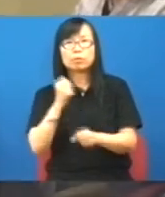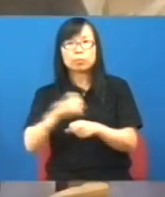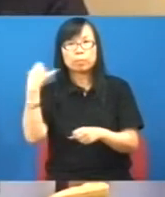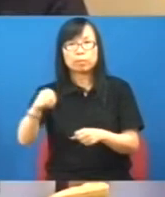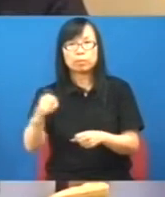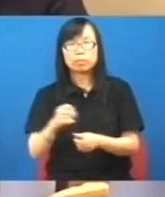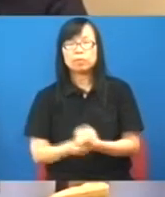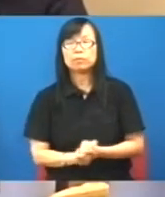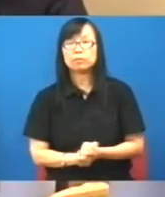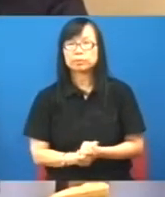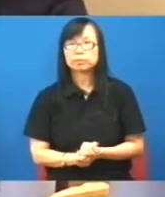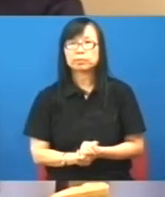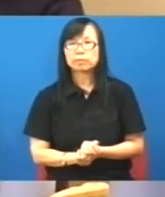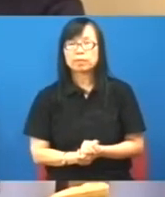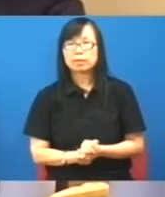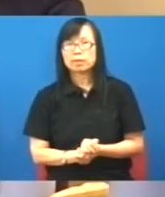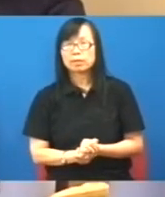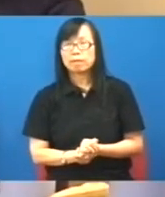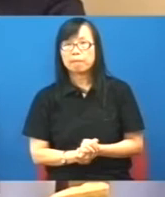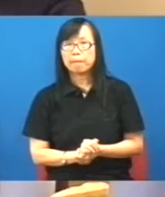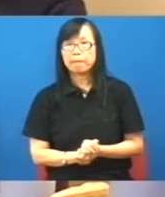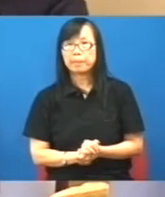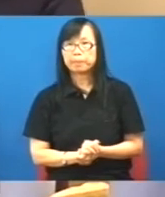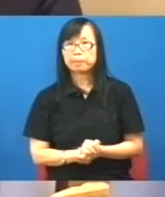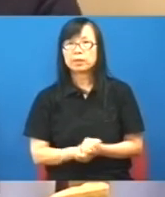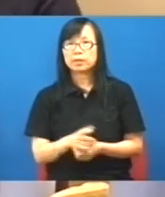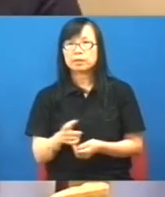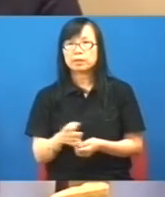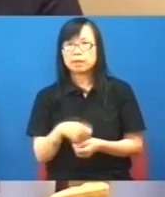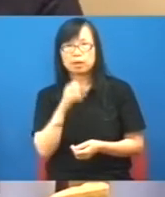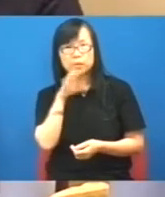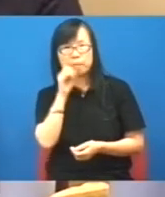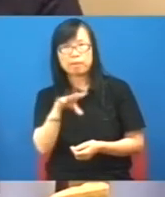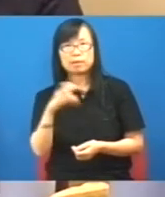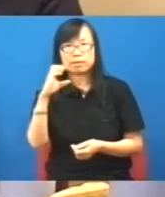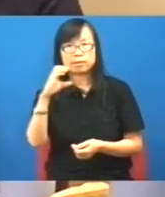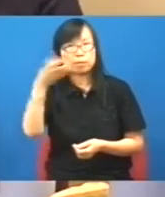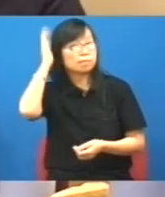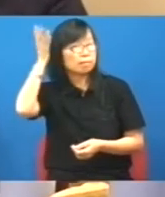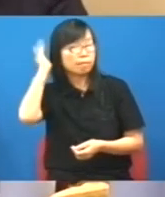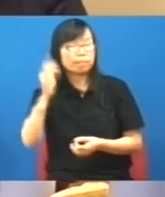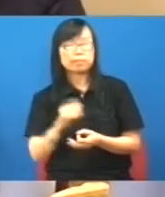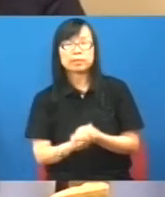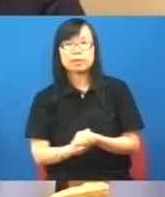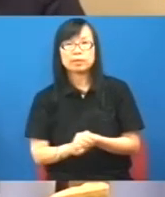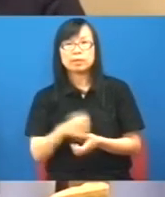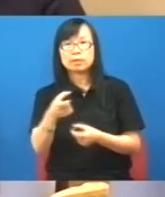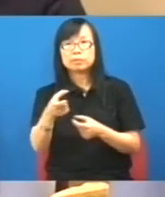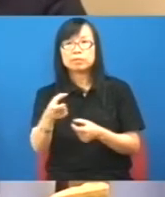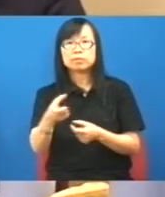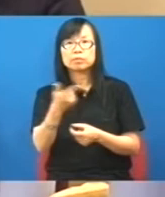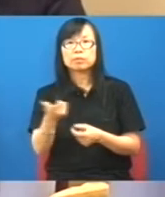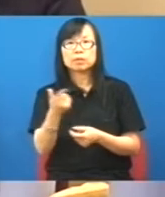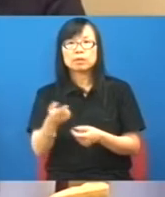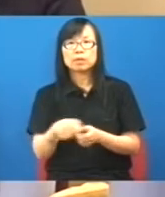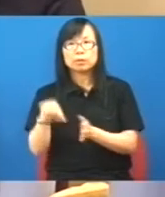周先生我真的想問周先生我們有這麼多錢正